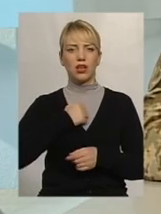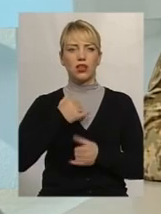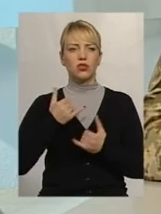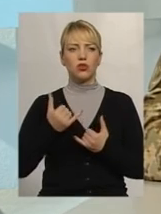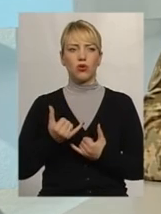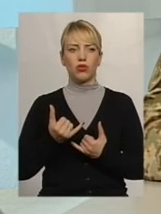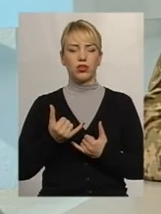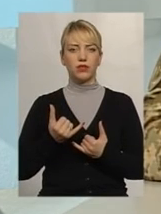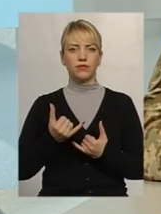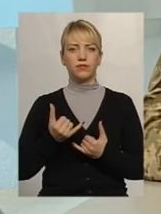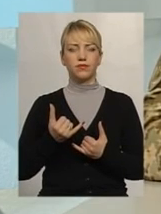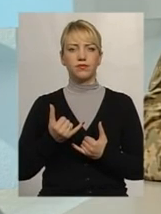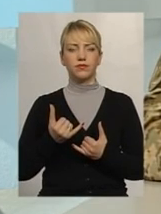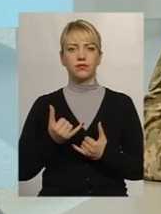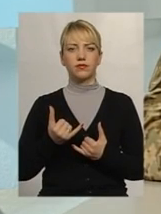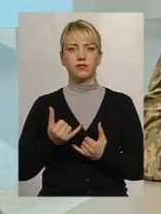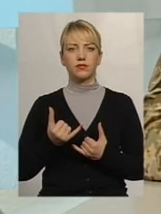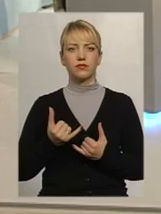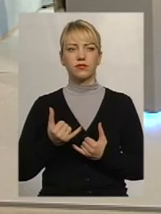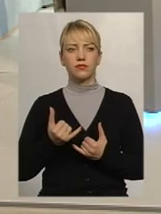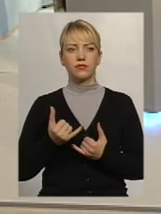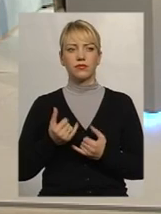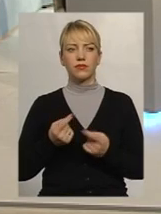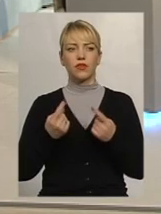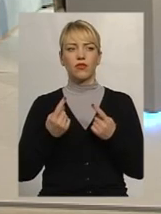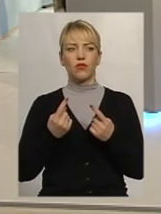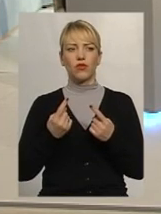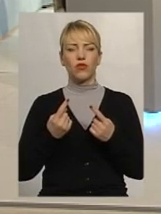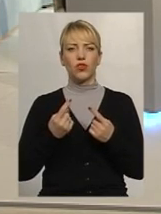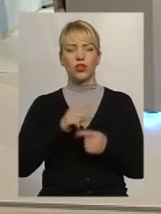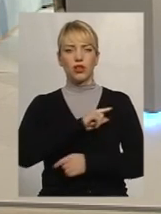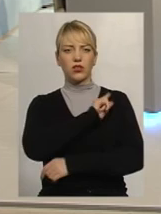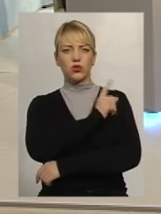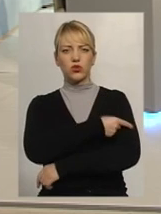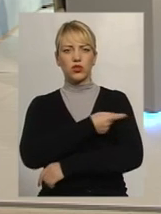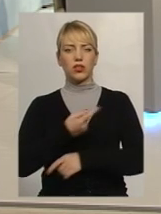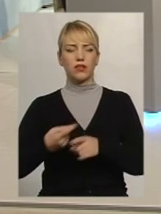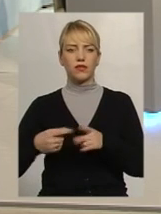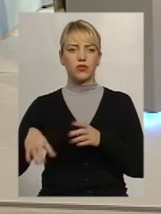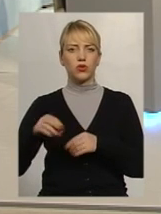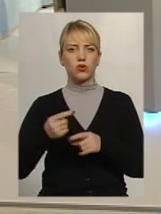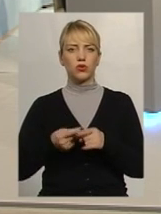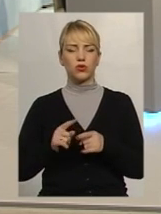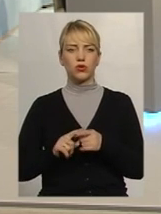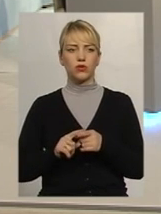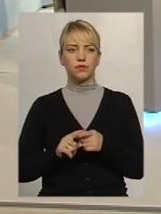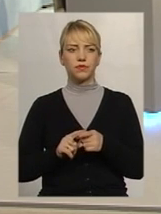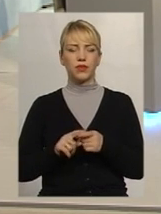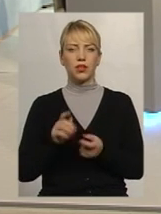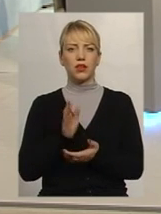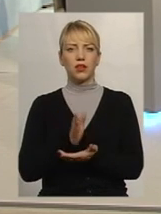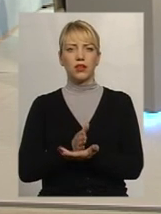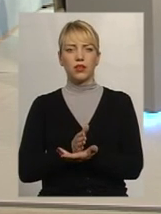велике засилля цього всього є